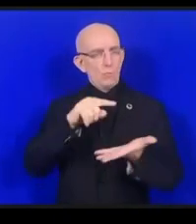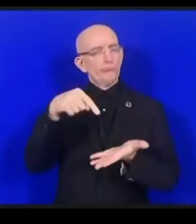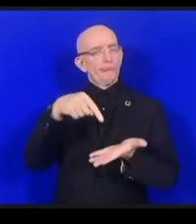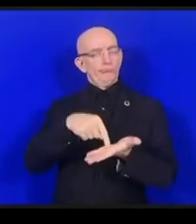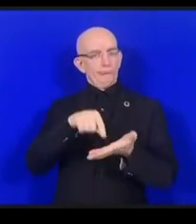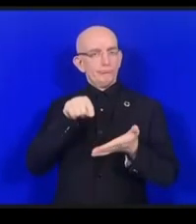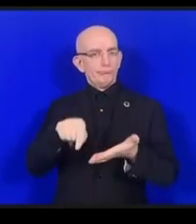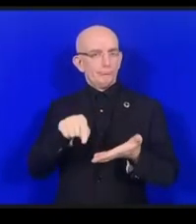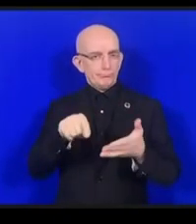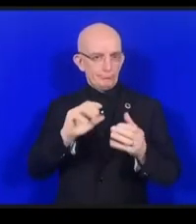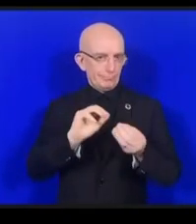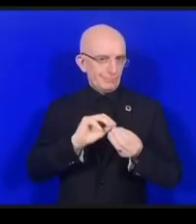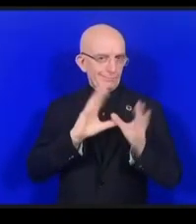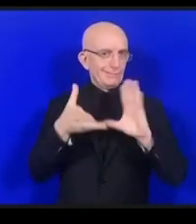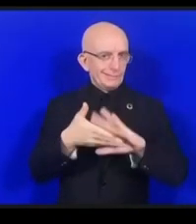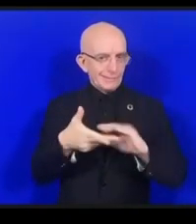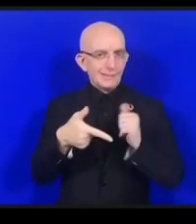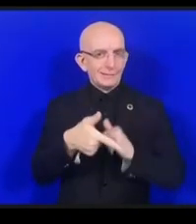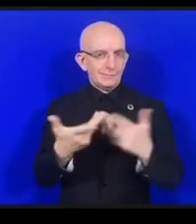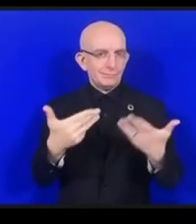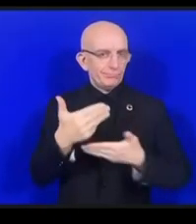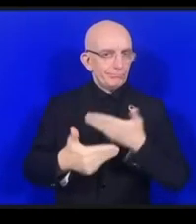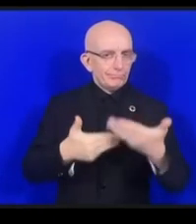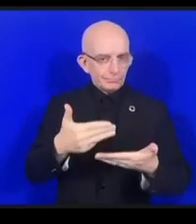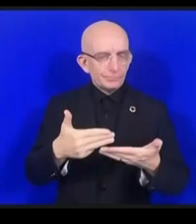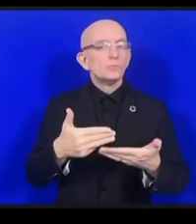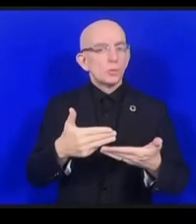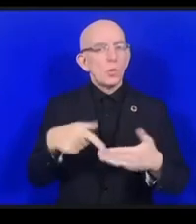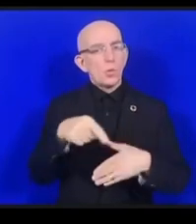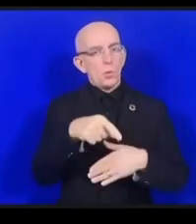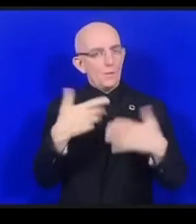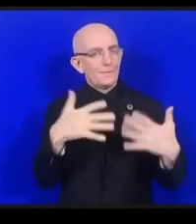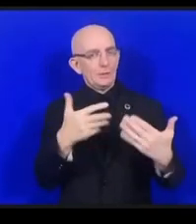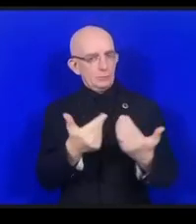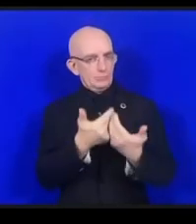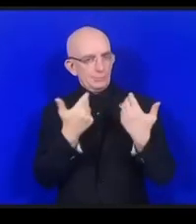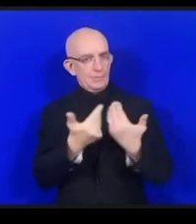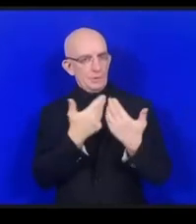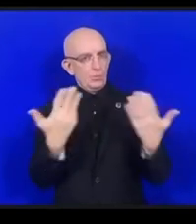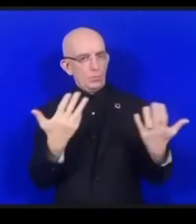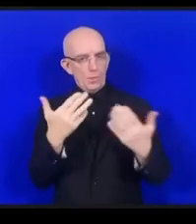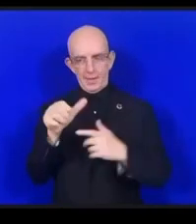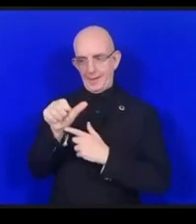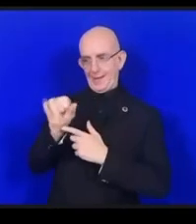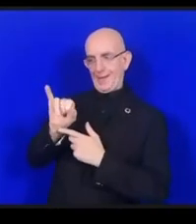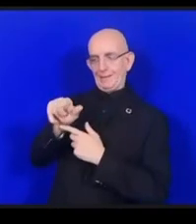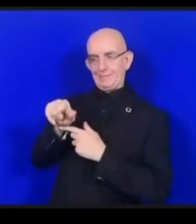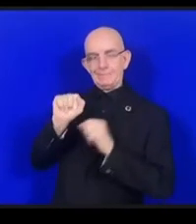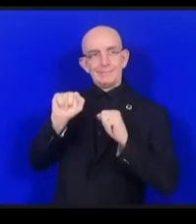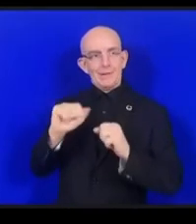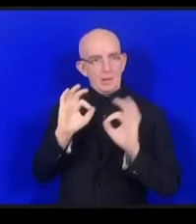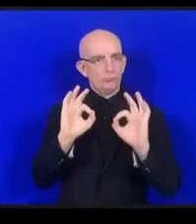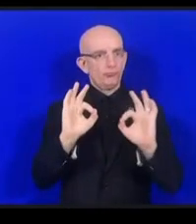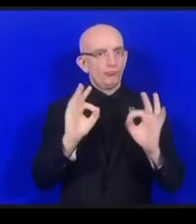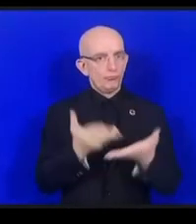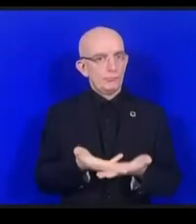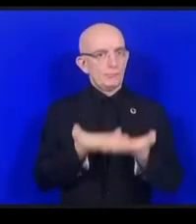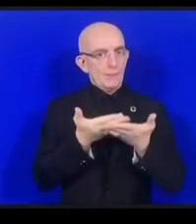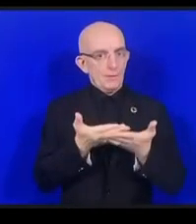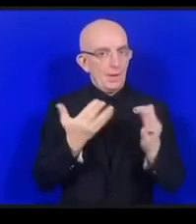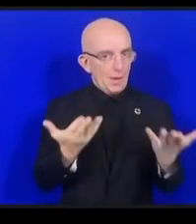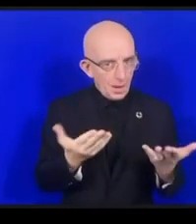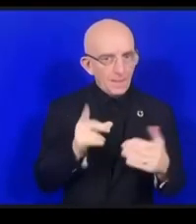プラスの側面もあればそれほど恩恵のない部分もあるという話でしたではアブリドリアさん彼女は